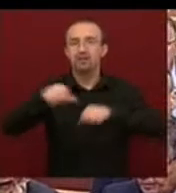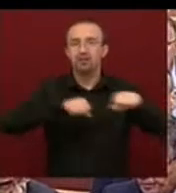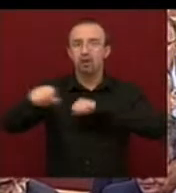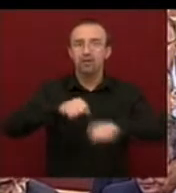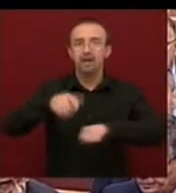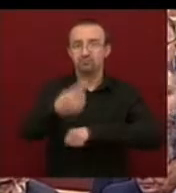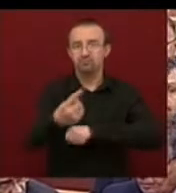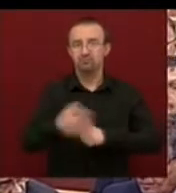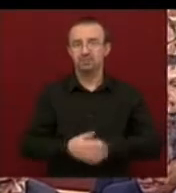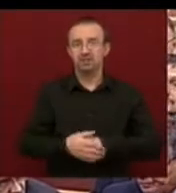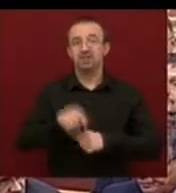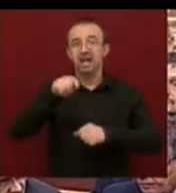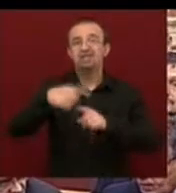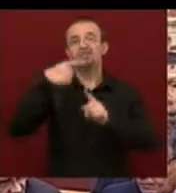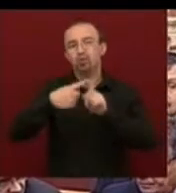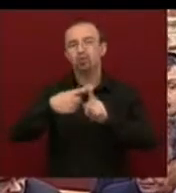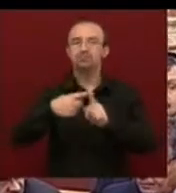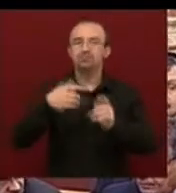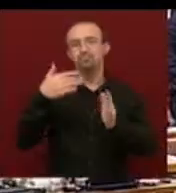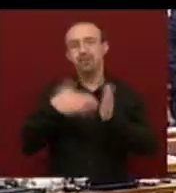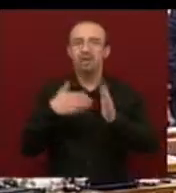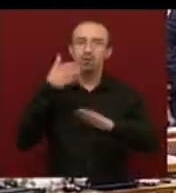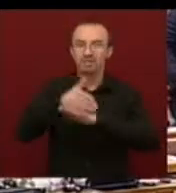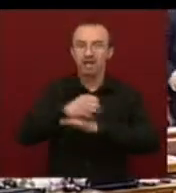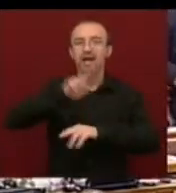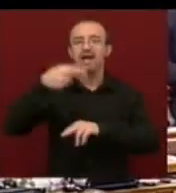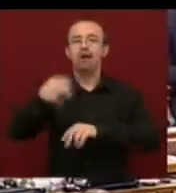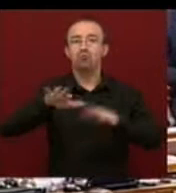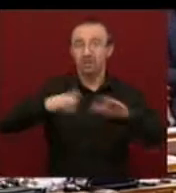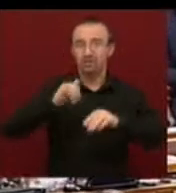Erre tesz rá egy lapáttal az euróválsága.